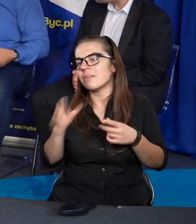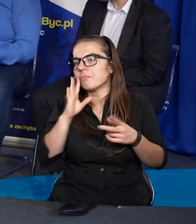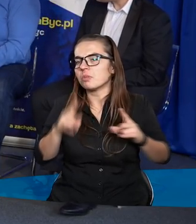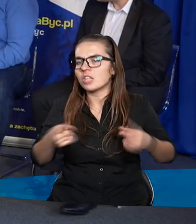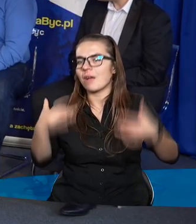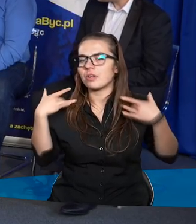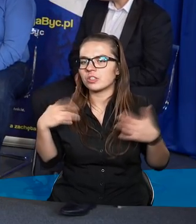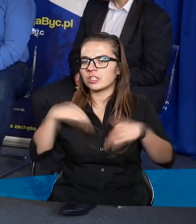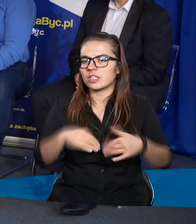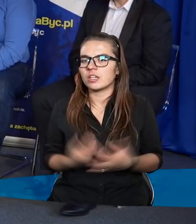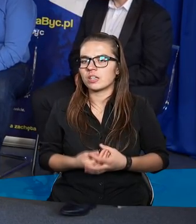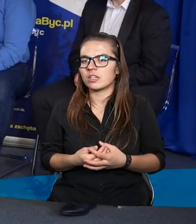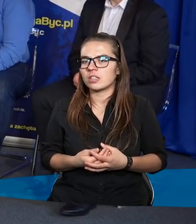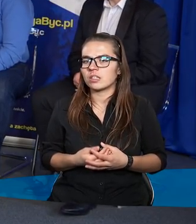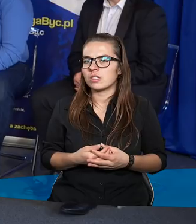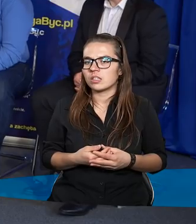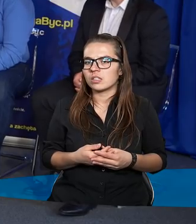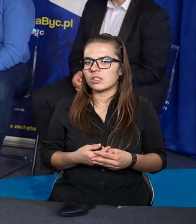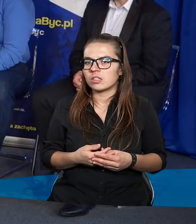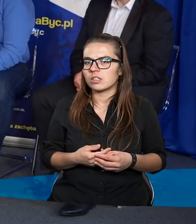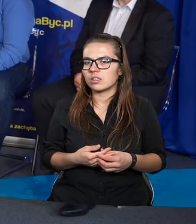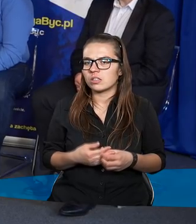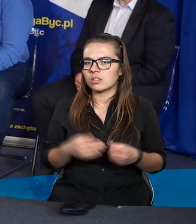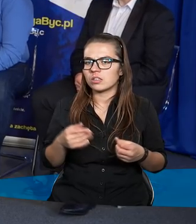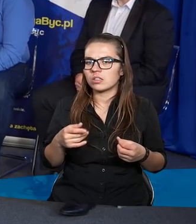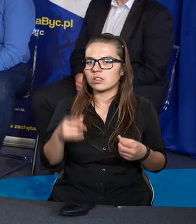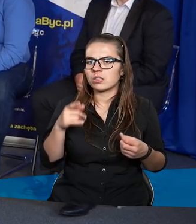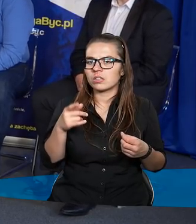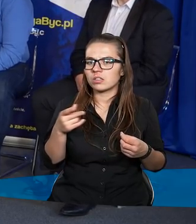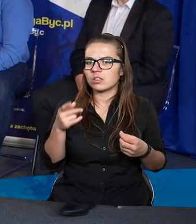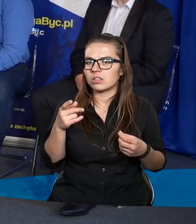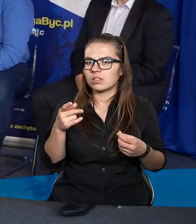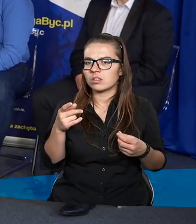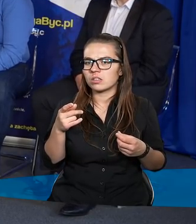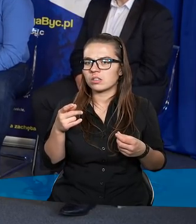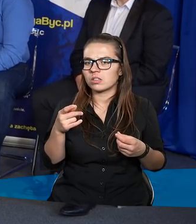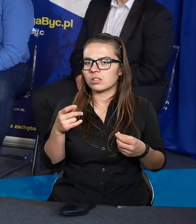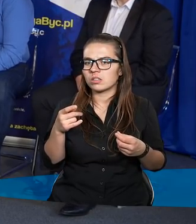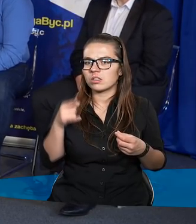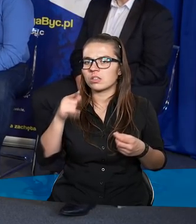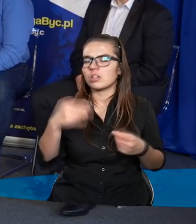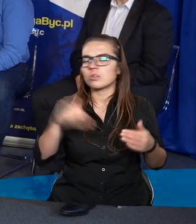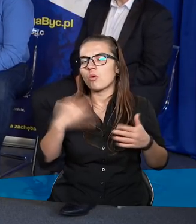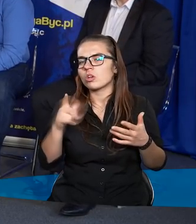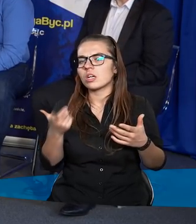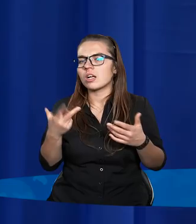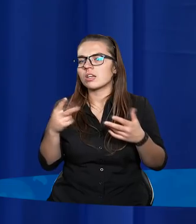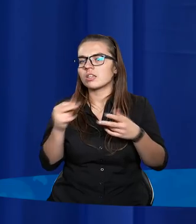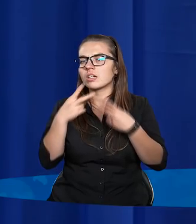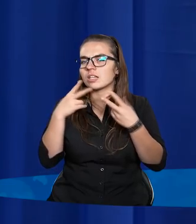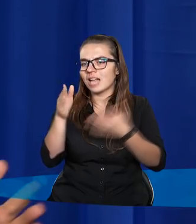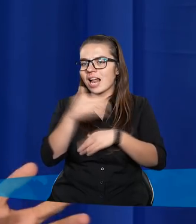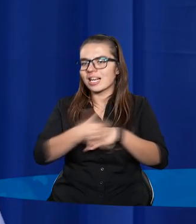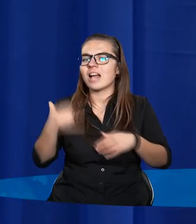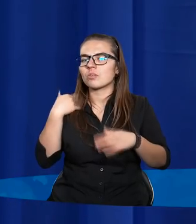żywy. Darek Daniel. Ja bym zaznaczył, nawiązując, po pierwsze odeszliśmy chyba troszkę też daleko od tego pytania, ale to może dobrze, natomiast